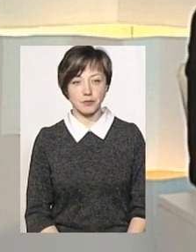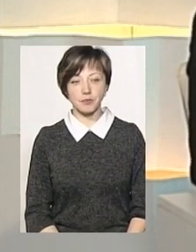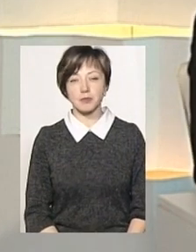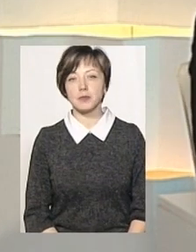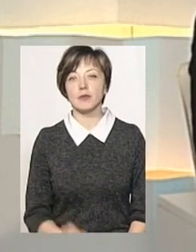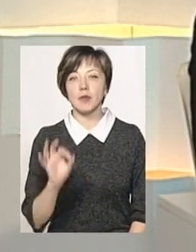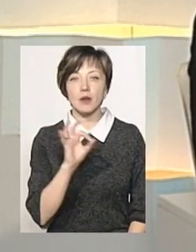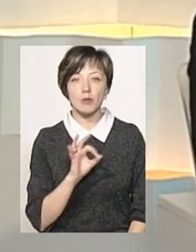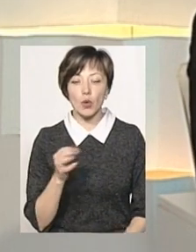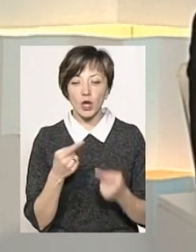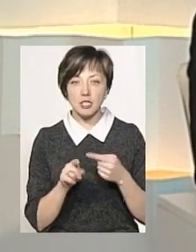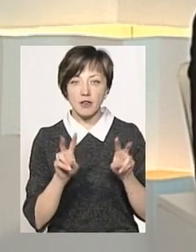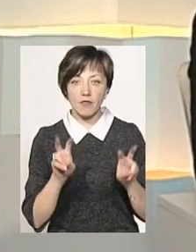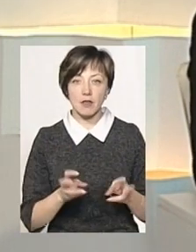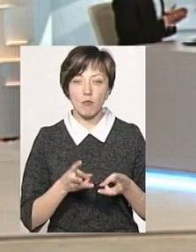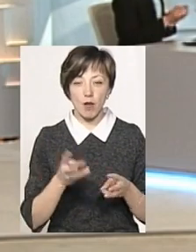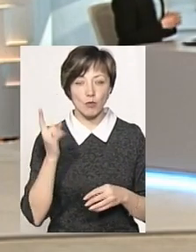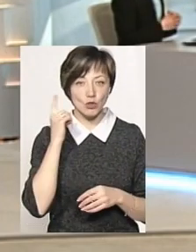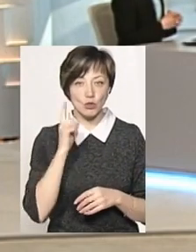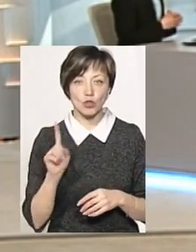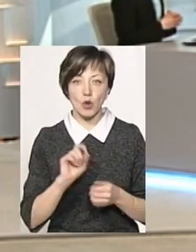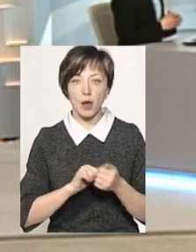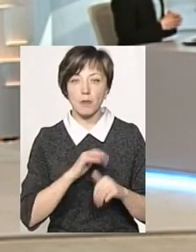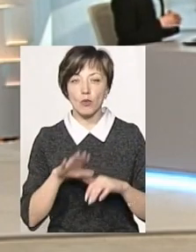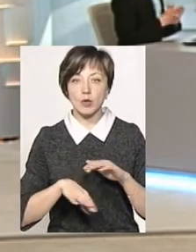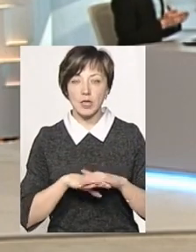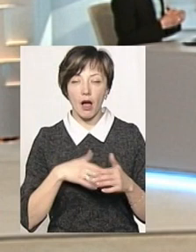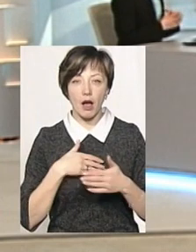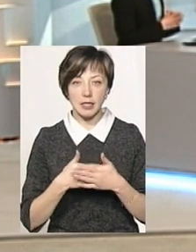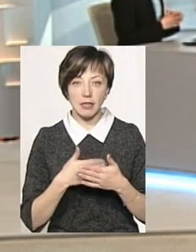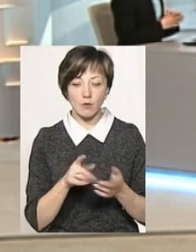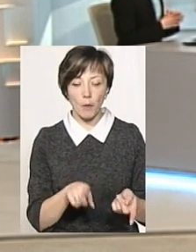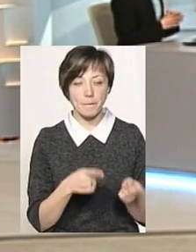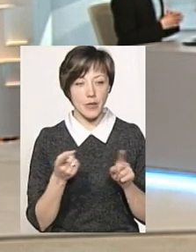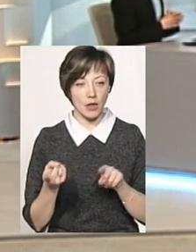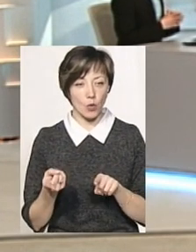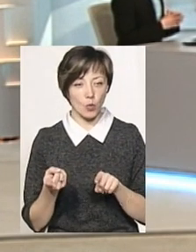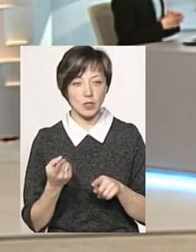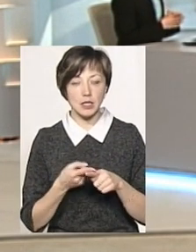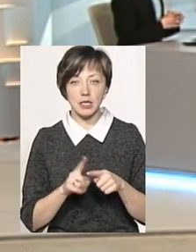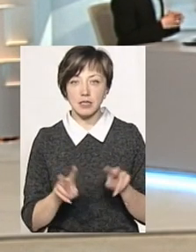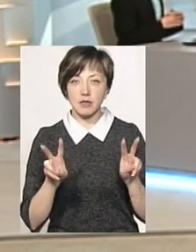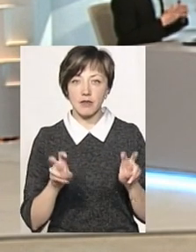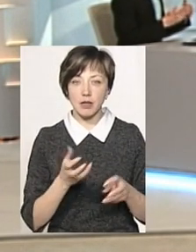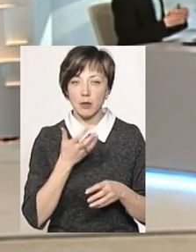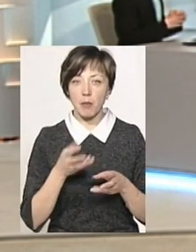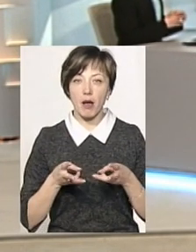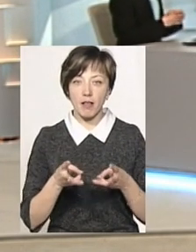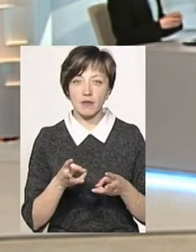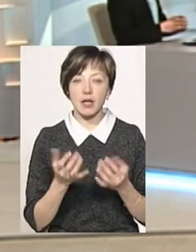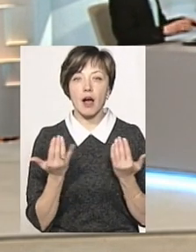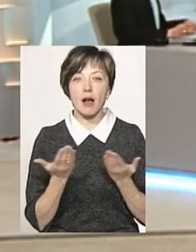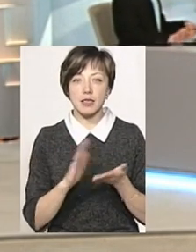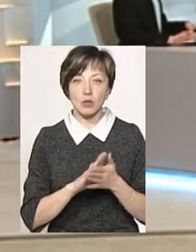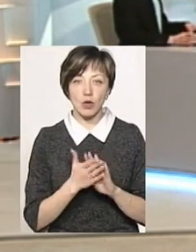От щодо альтернативних видів палива, от ми почули, що Кам'янець-Подільський активно так переходить на ці види палива. Яка ситуація